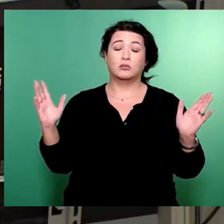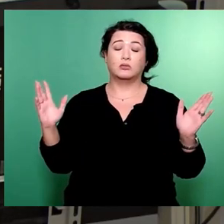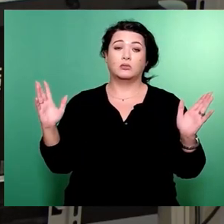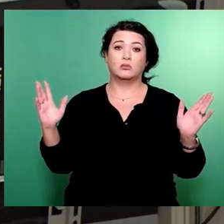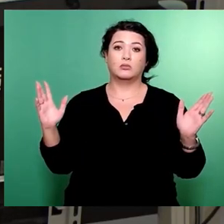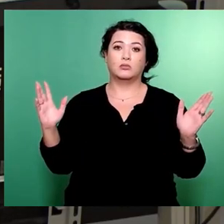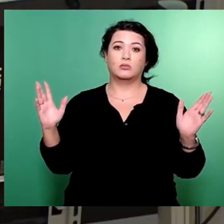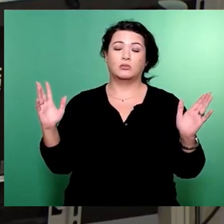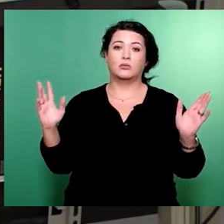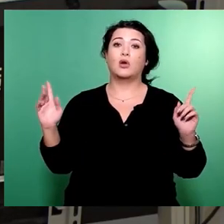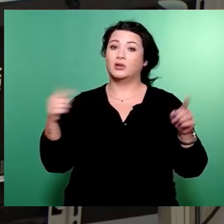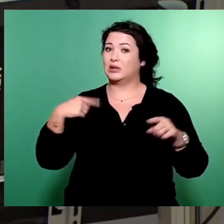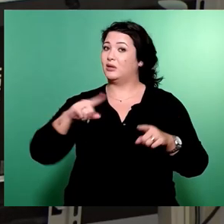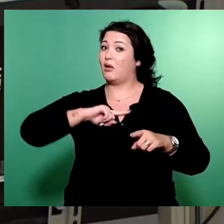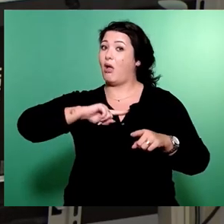Ich habe nachgeguckt.